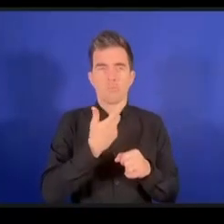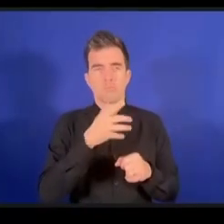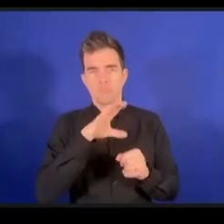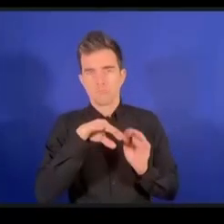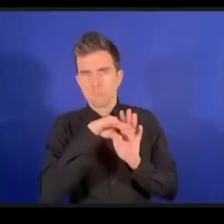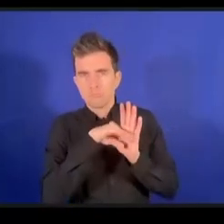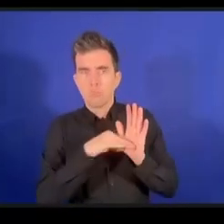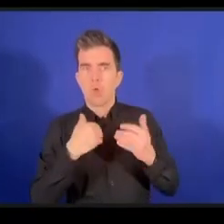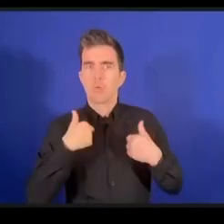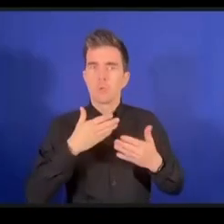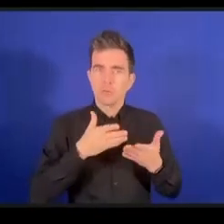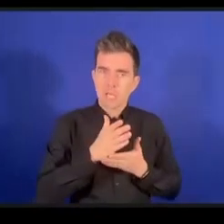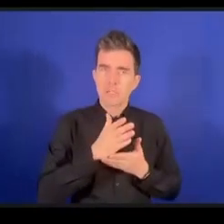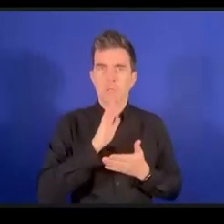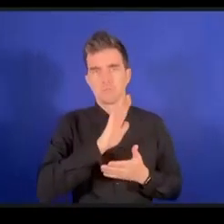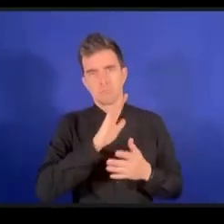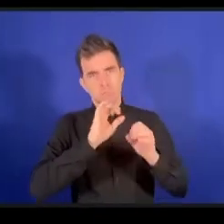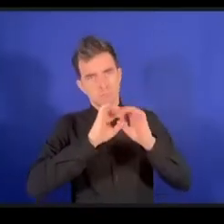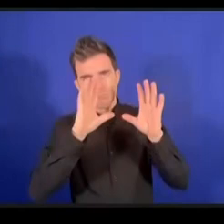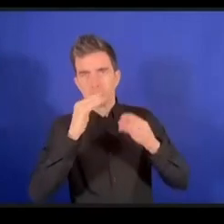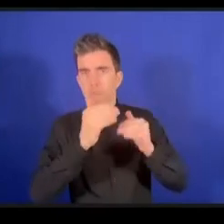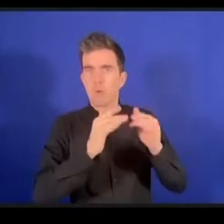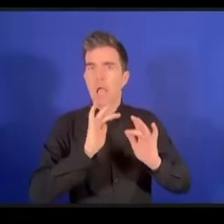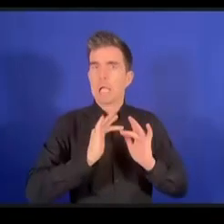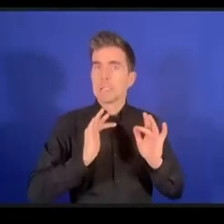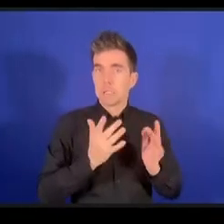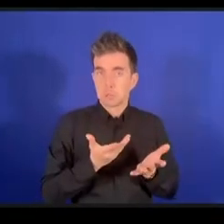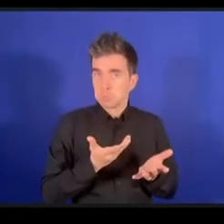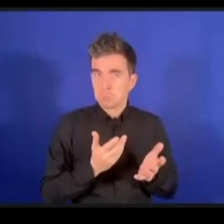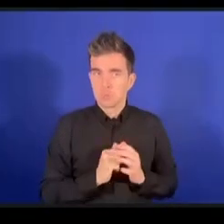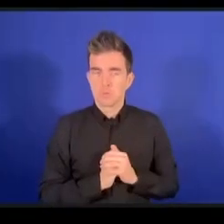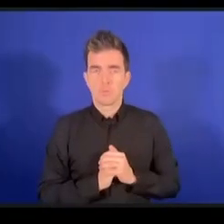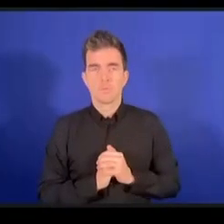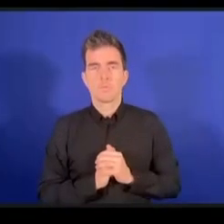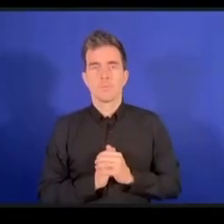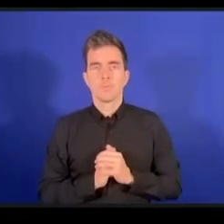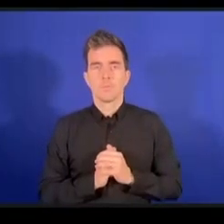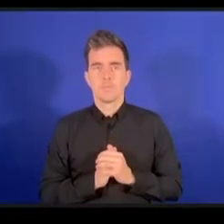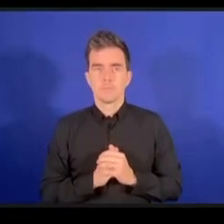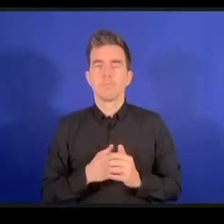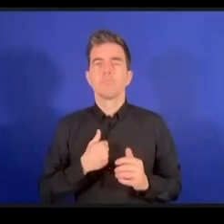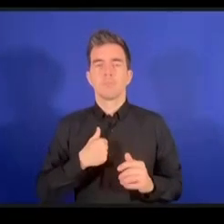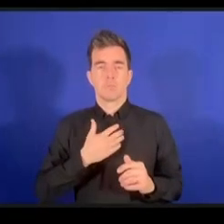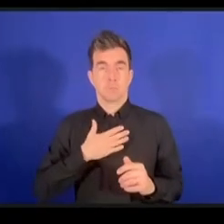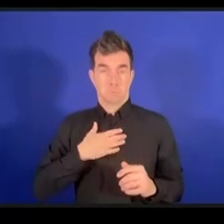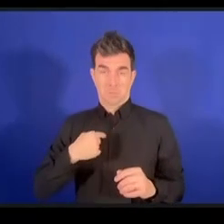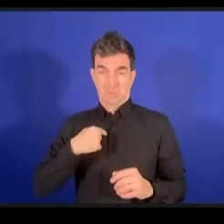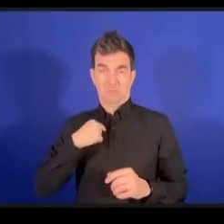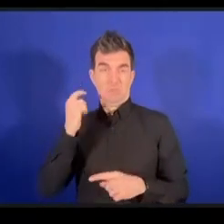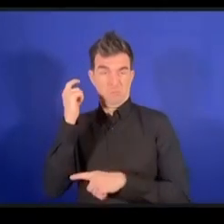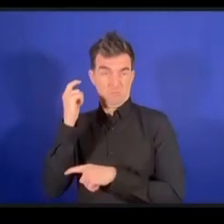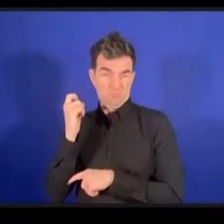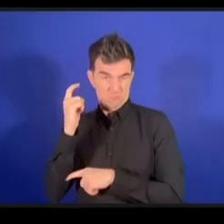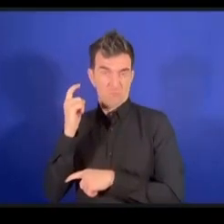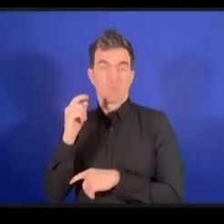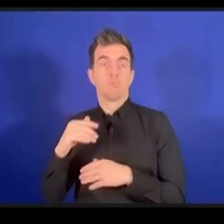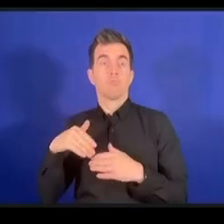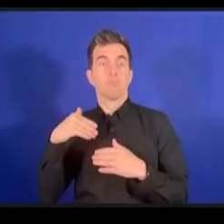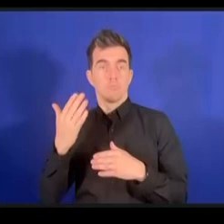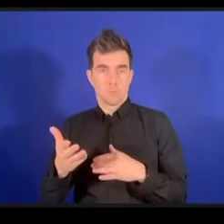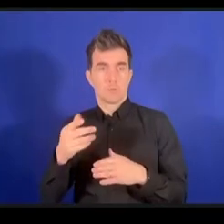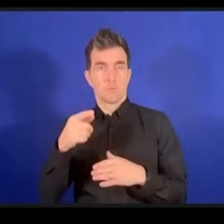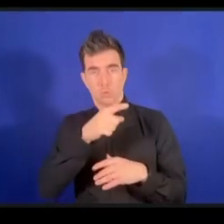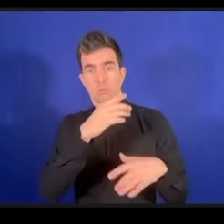يمكن أن تعزز وقعها على مشهد التكنولوجيا